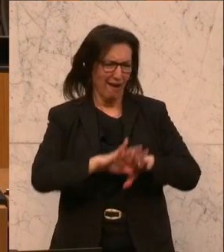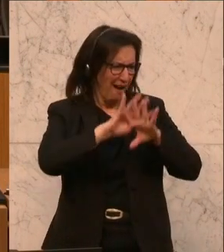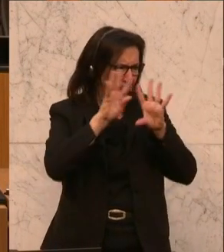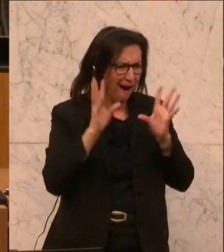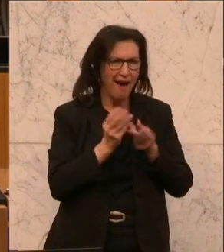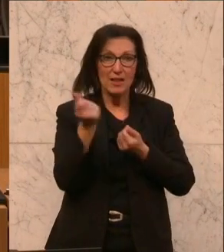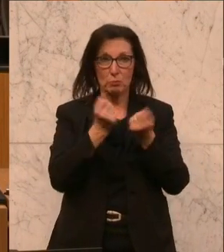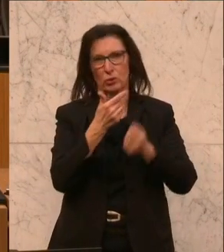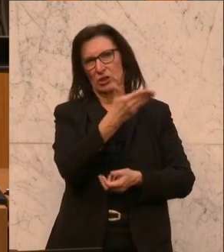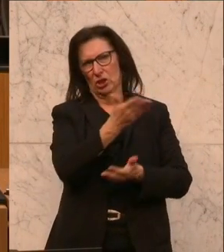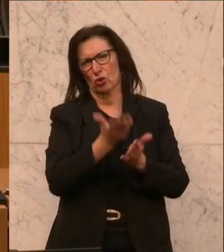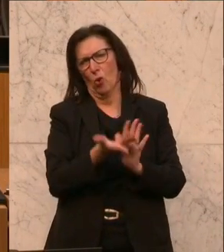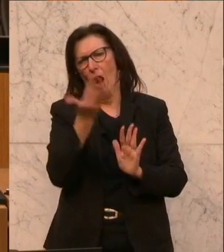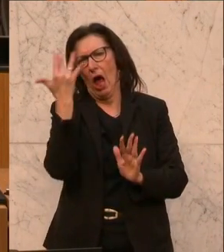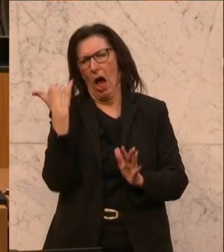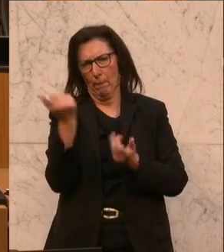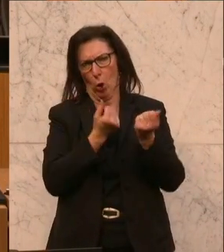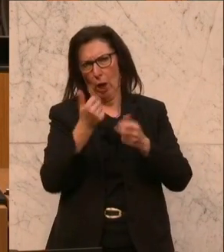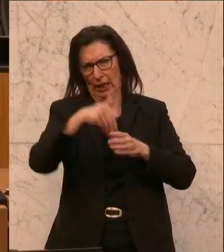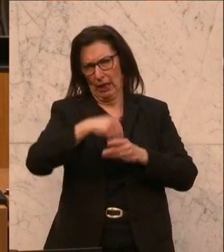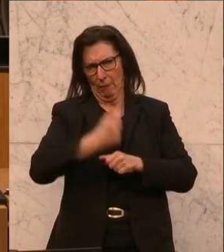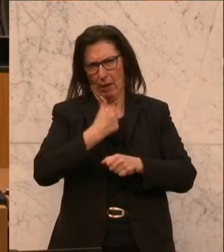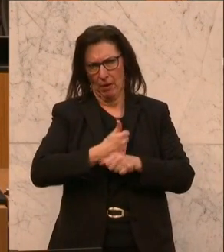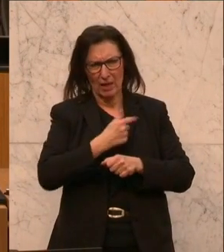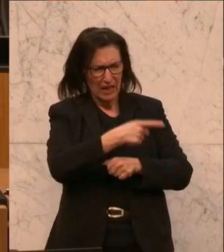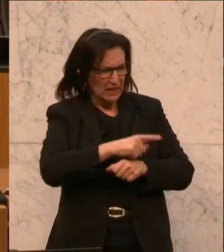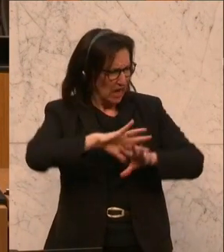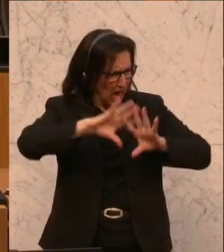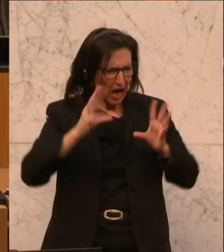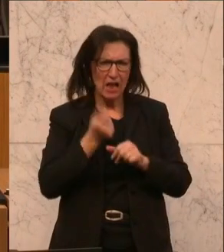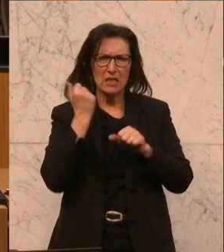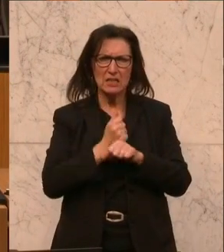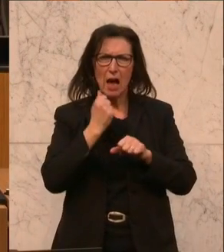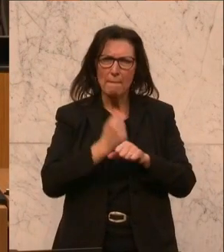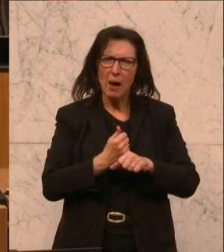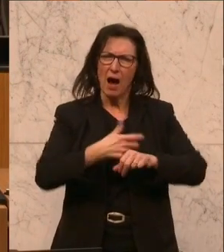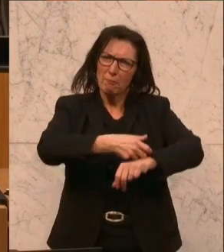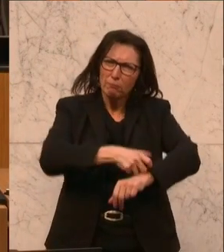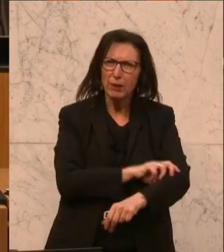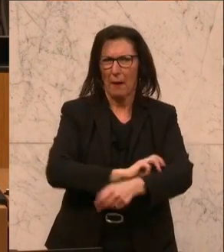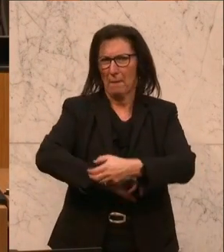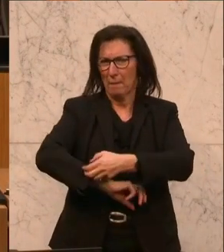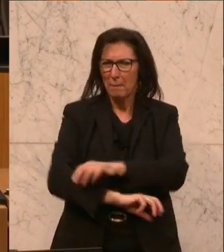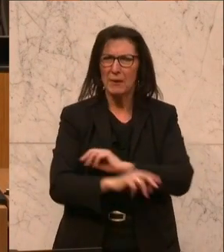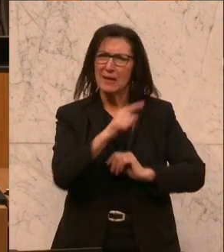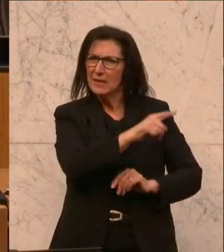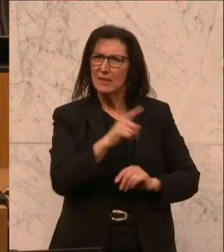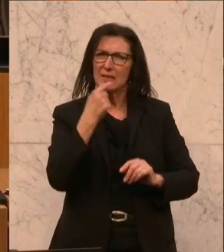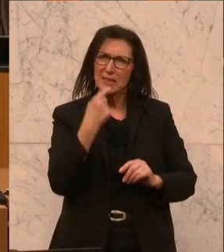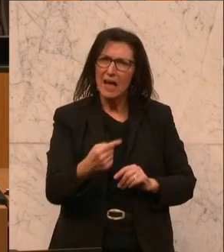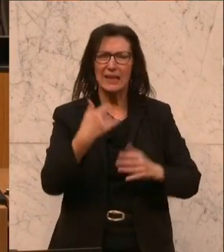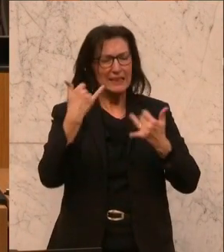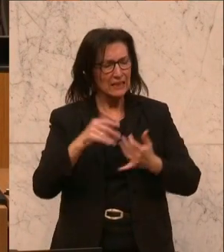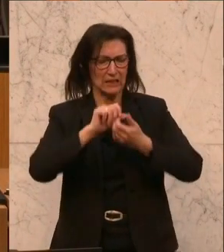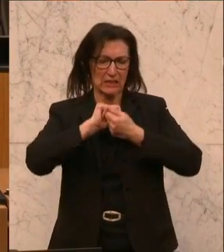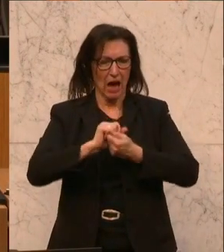Gewicht, und Sie sind ja schon sehr lange in der Politik, dass Sie Ihr gesamtes politisches Gewicht in den Ring werfen und sagen, Sie machen sich dafür stark,